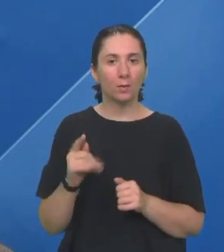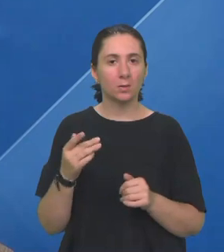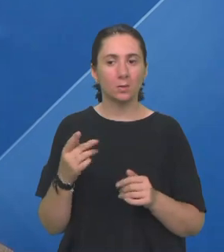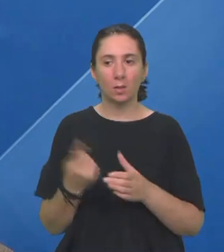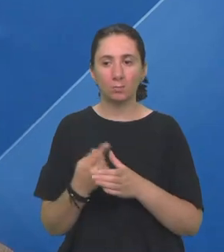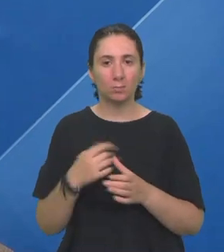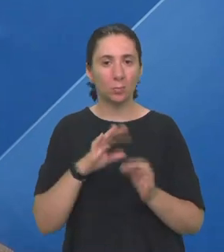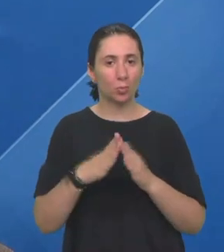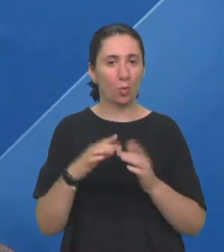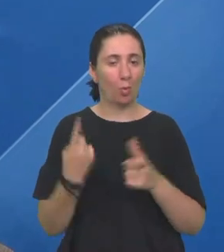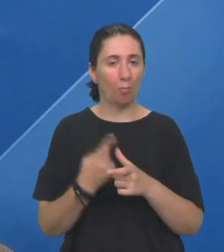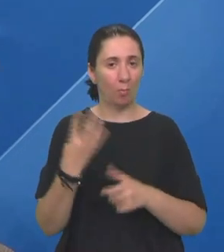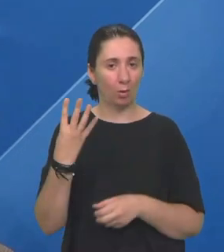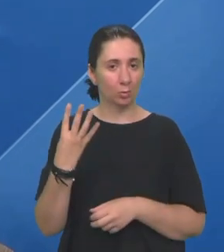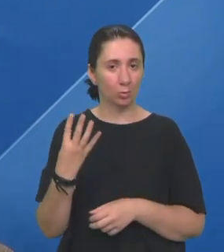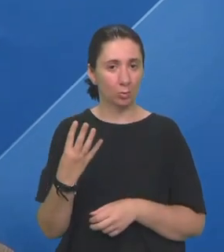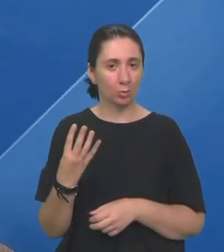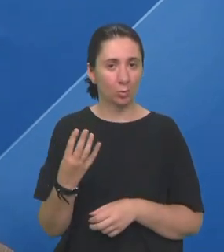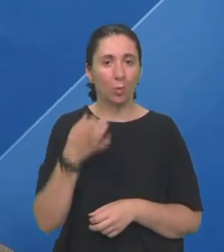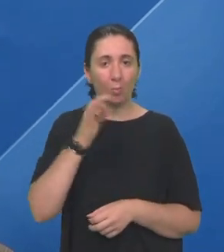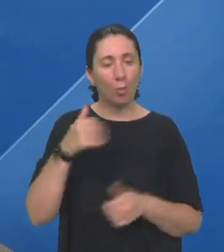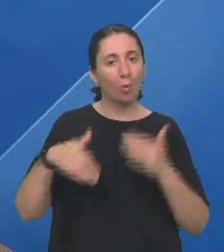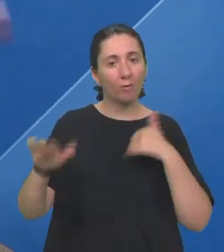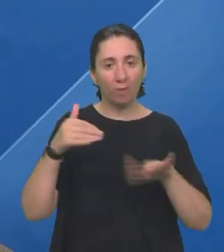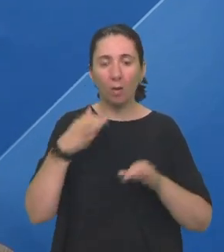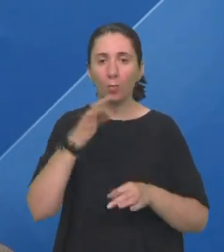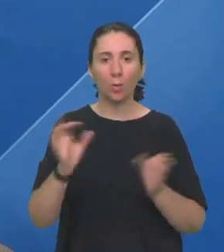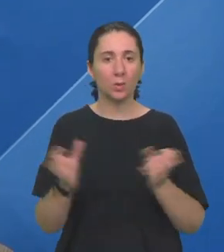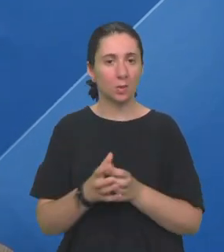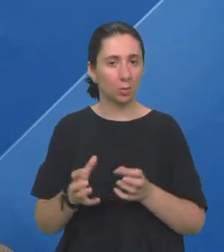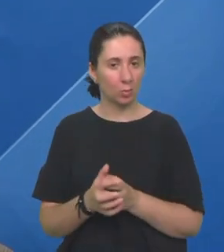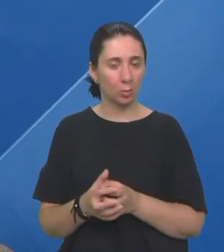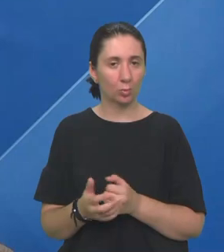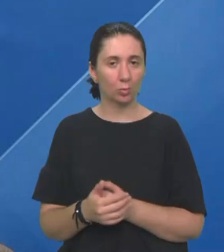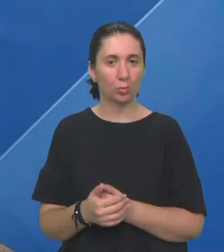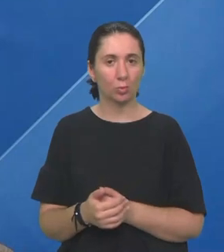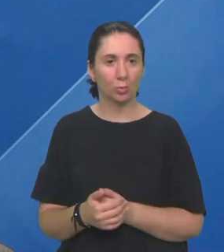stvorena doma u svojoj četiri zida Bolje ići van, bolje se družiti